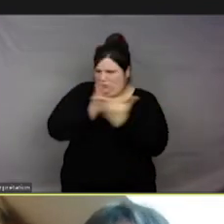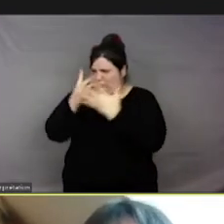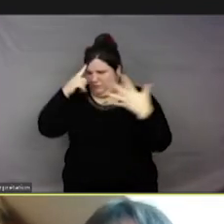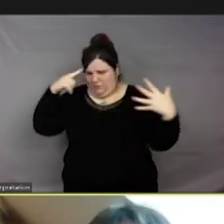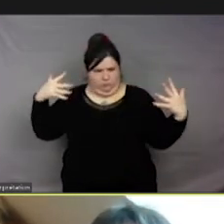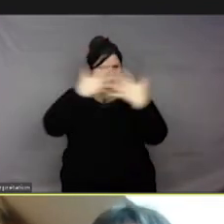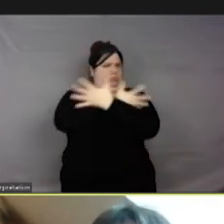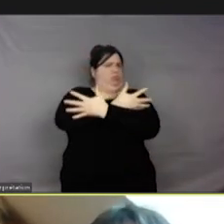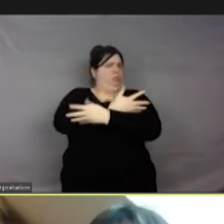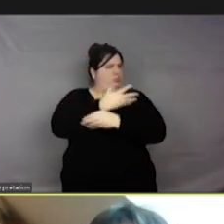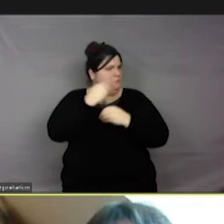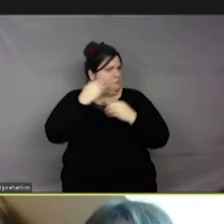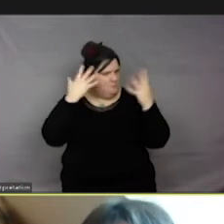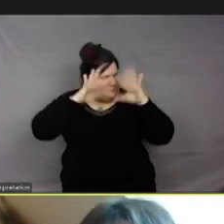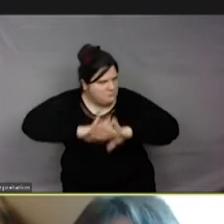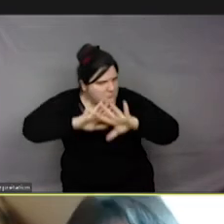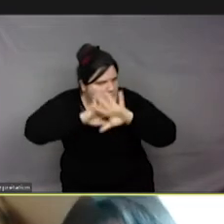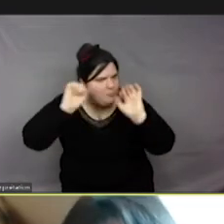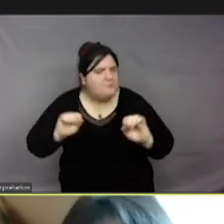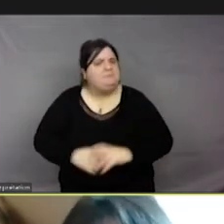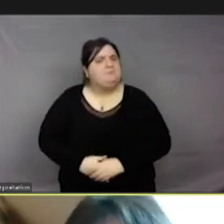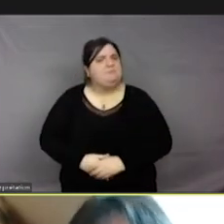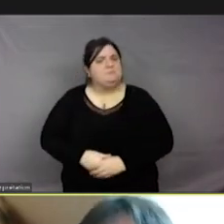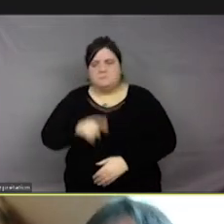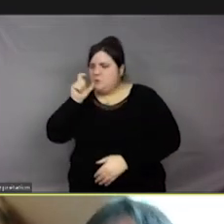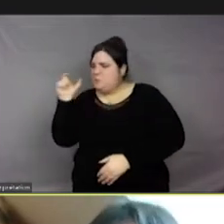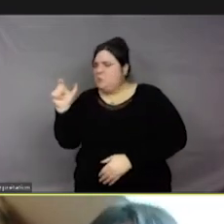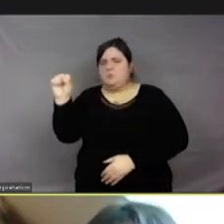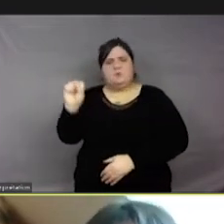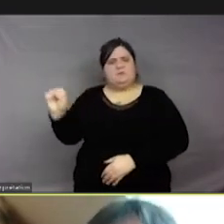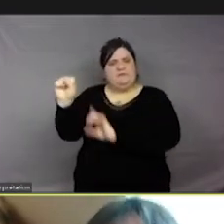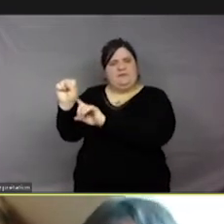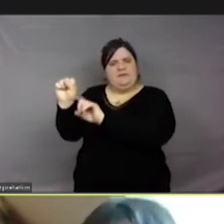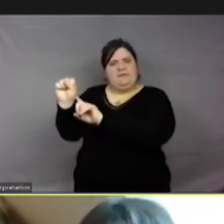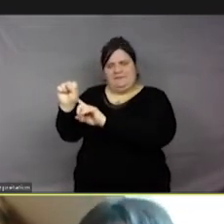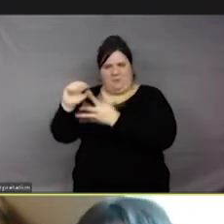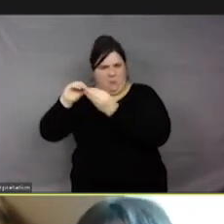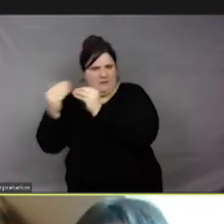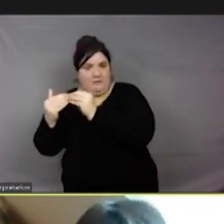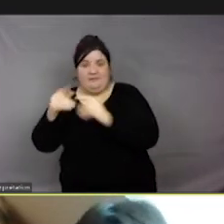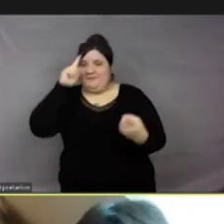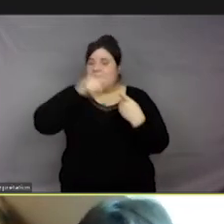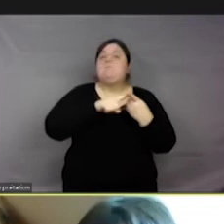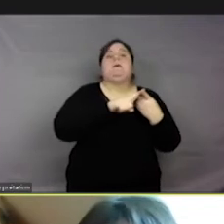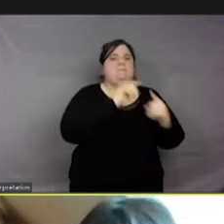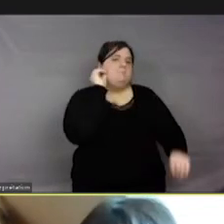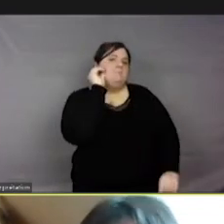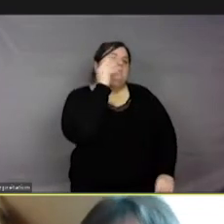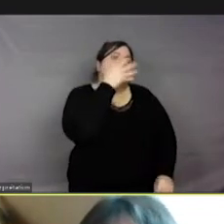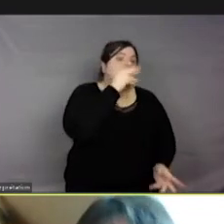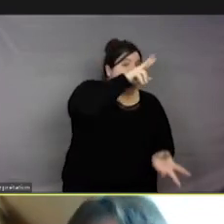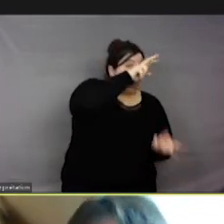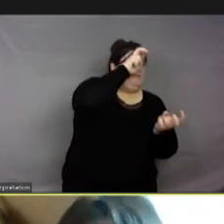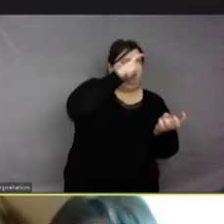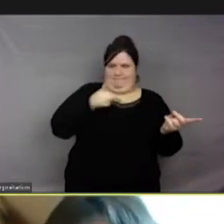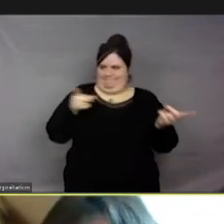Alors, le problème avec le mot « sentience », c'est qu'on le confond avec « sensible ». La sentience, ce n'est pas la même chose